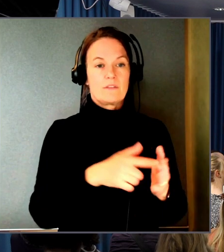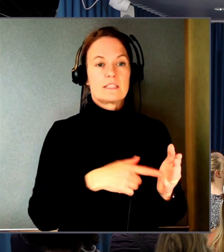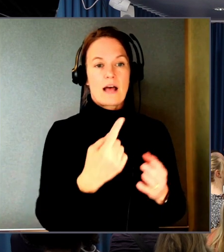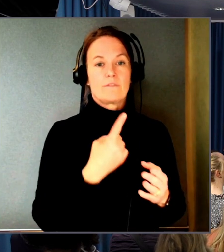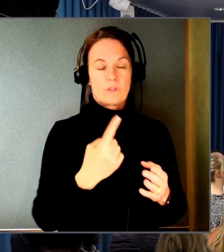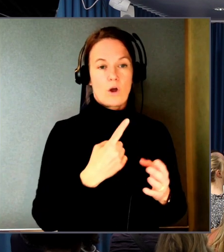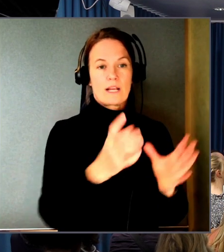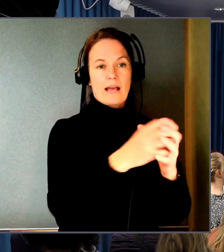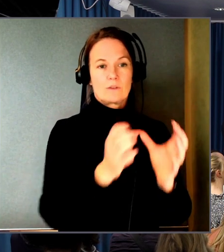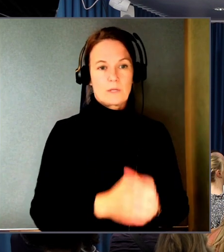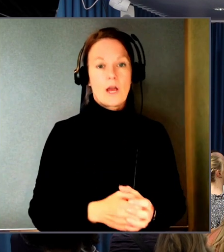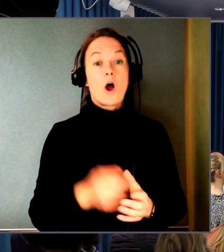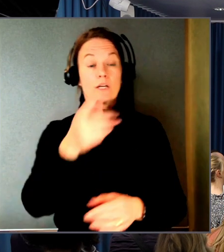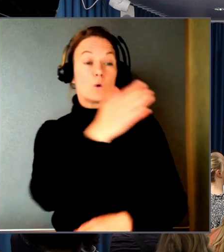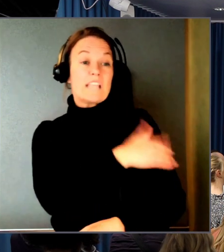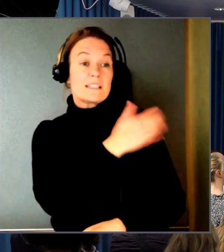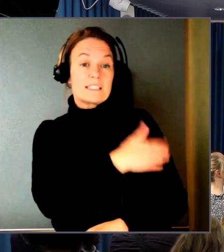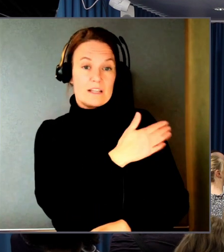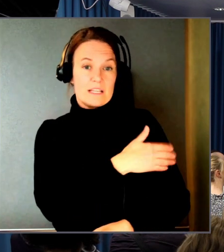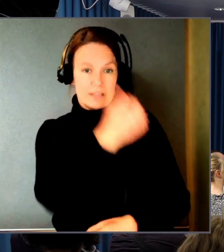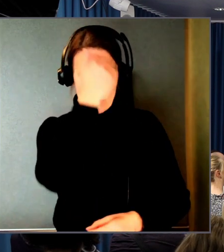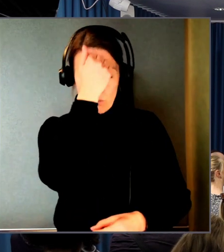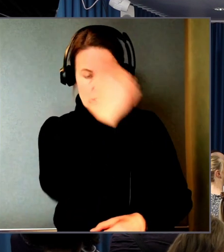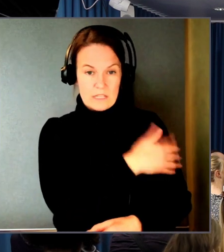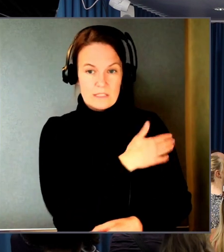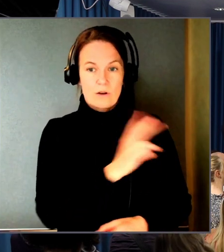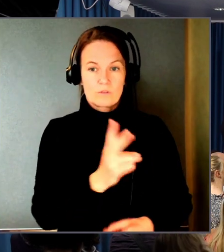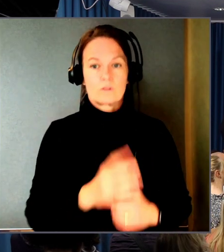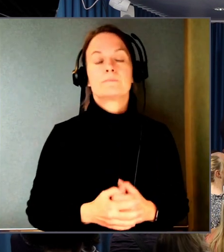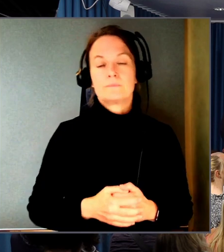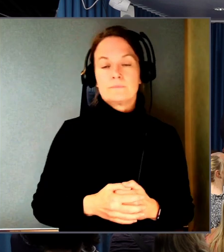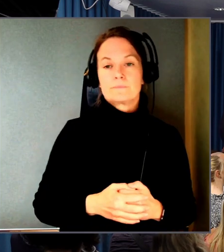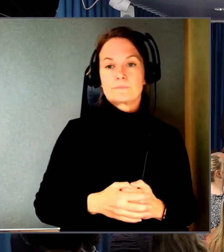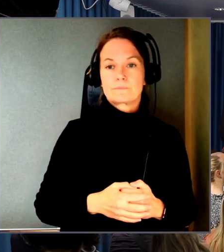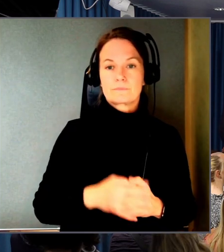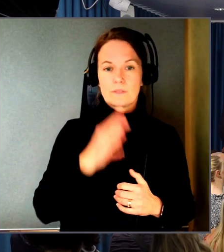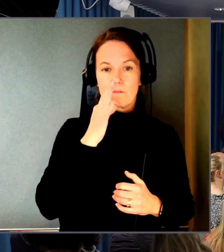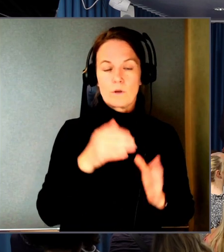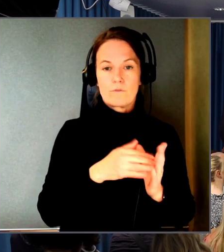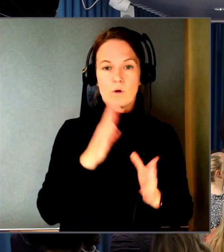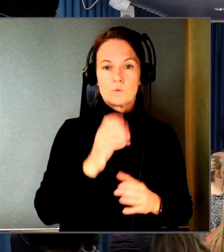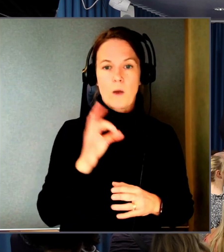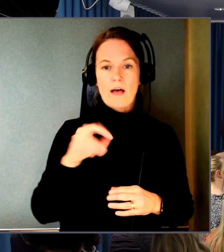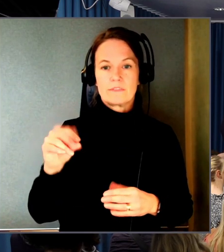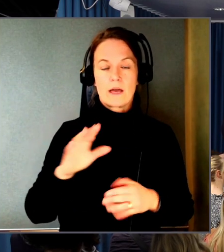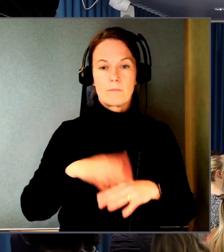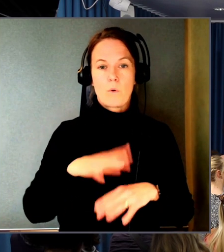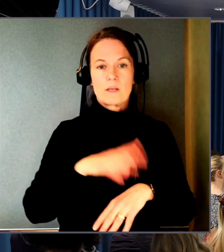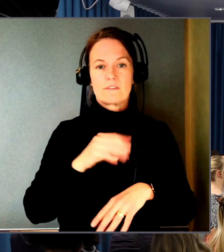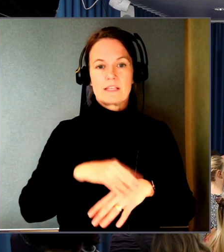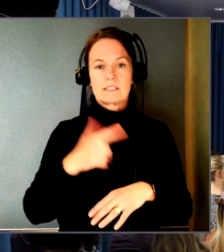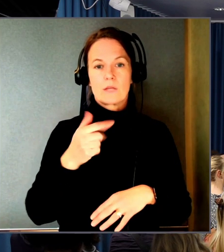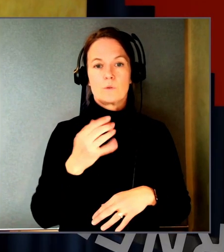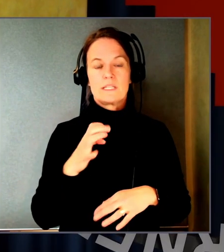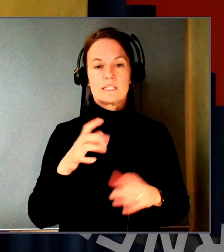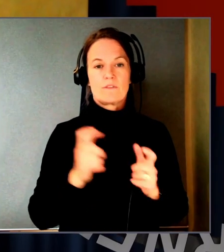Och tjänster från tillväxten. Ja. Tjänster. En fråga från Johanna på Svenska turistföreningen. Om